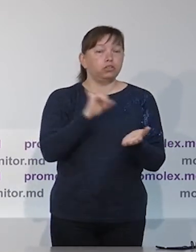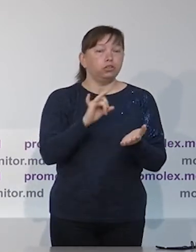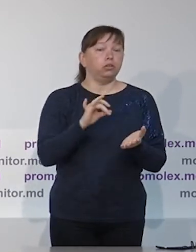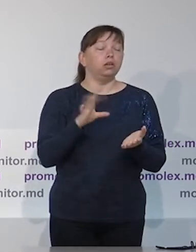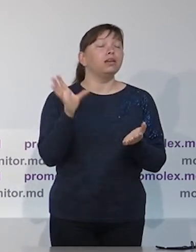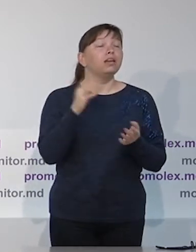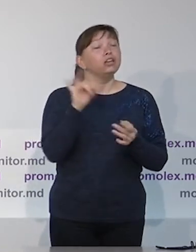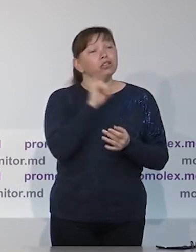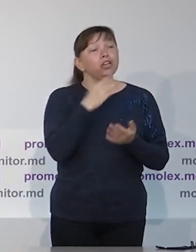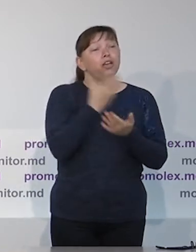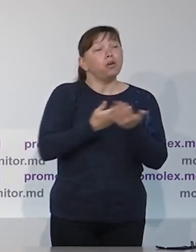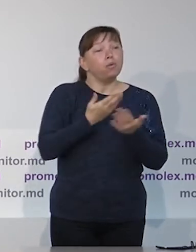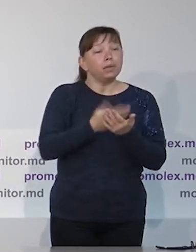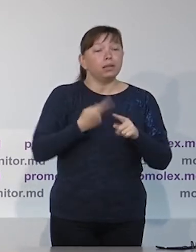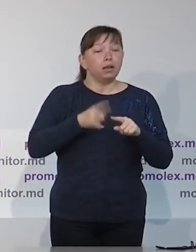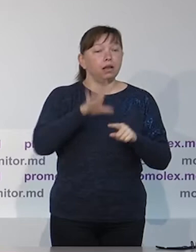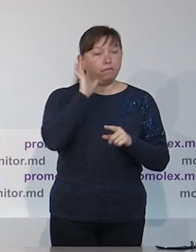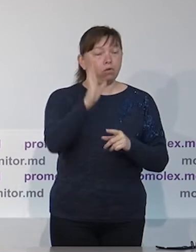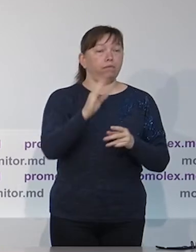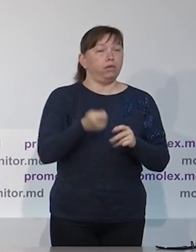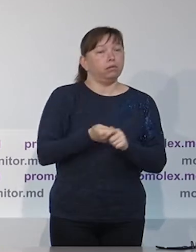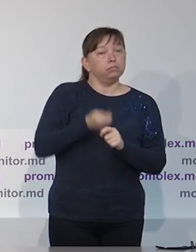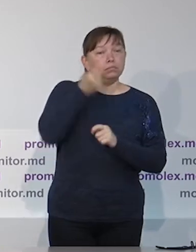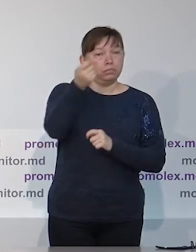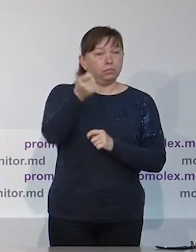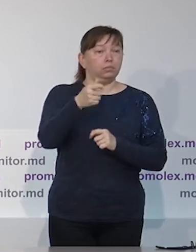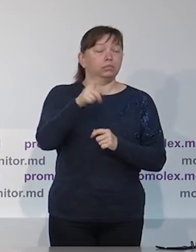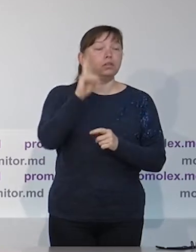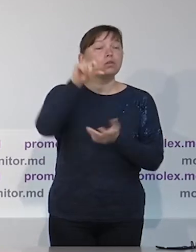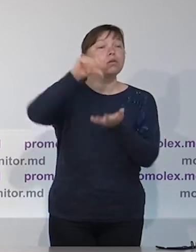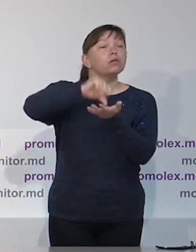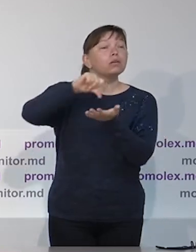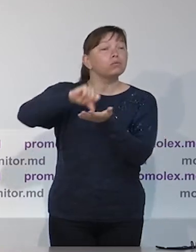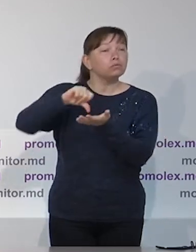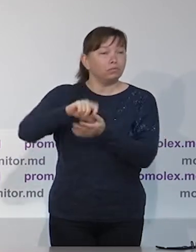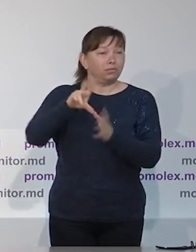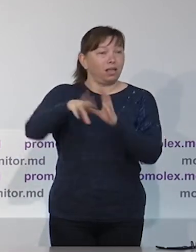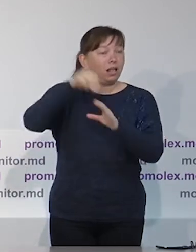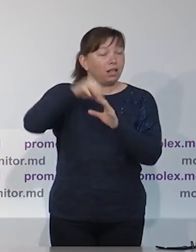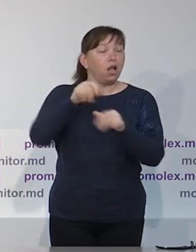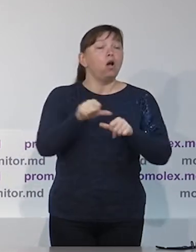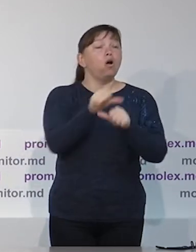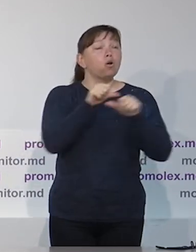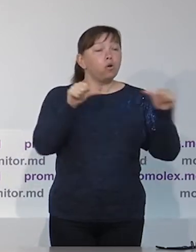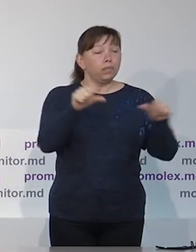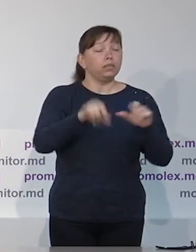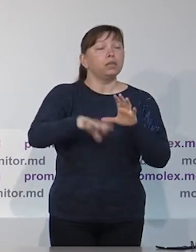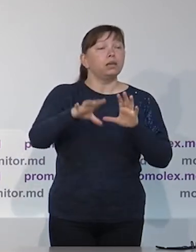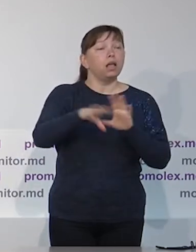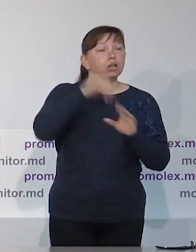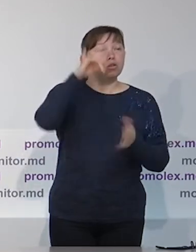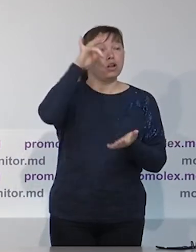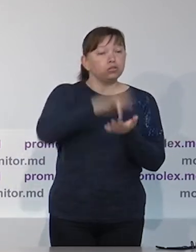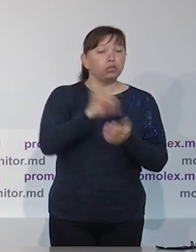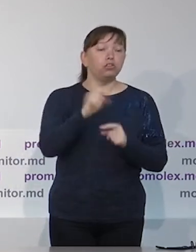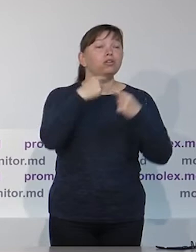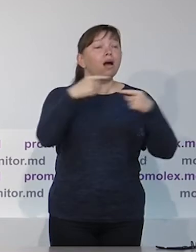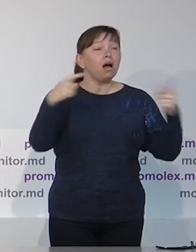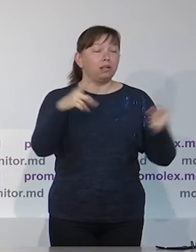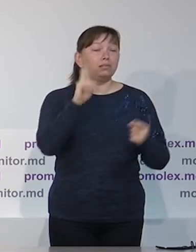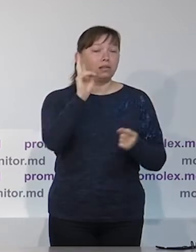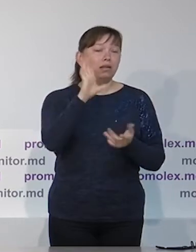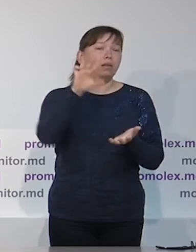протяжении избирательной кампании, и нашего мониторинга, и также все рекомендации, которые будут